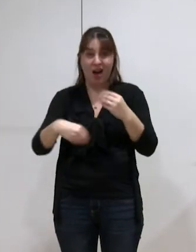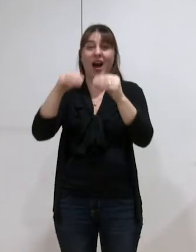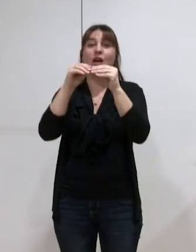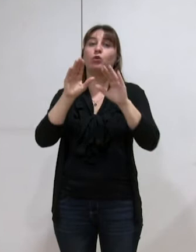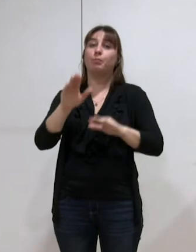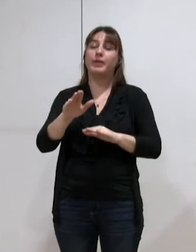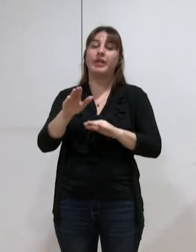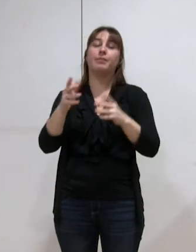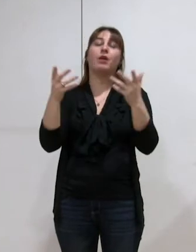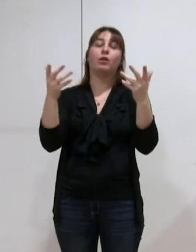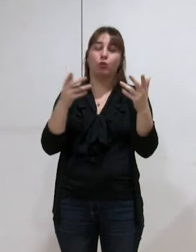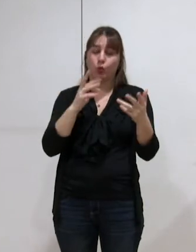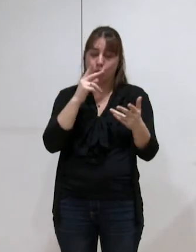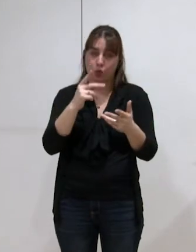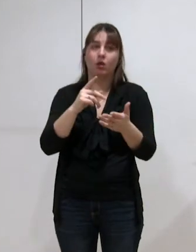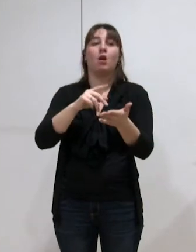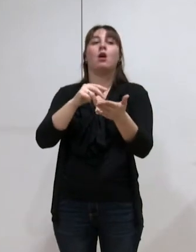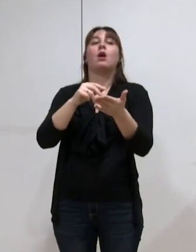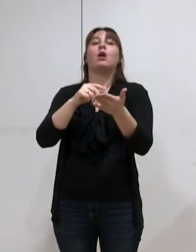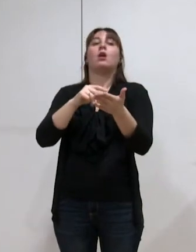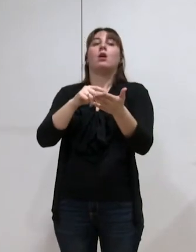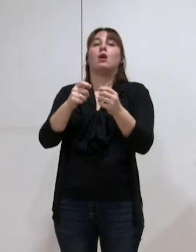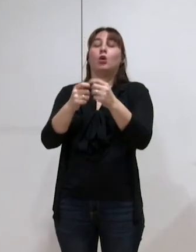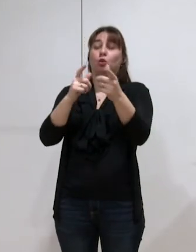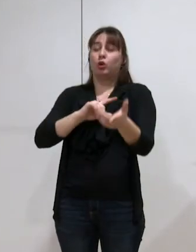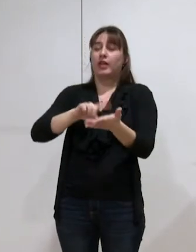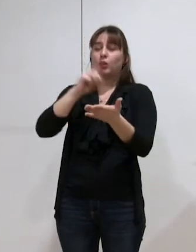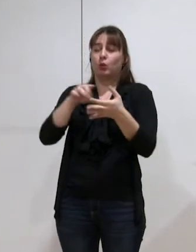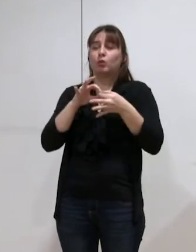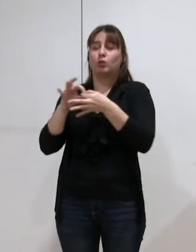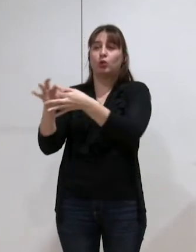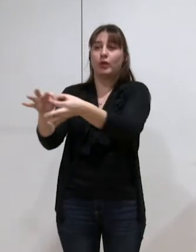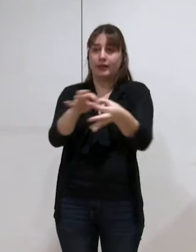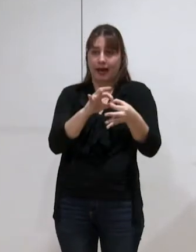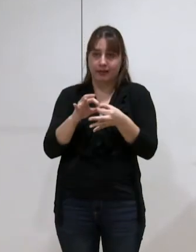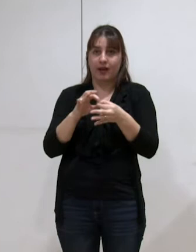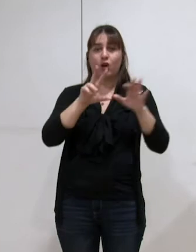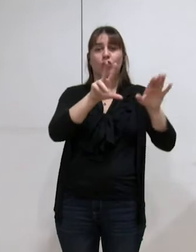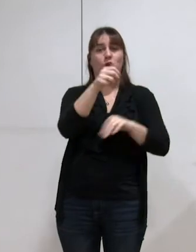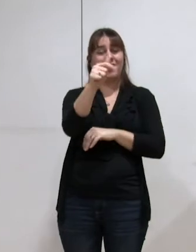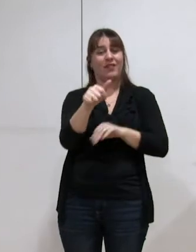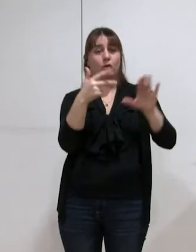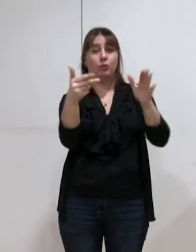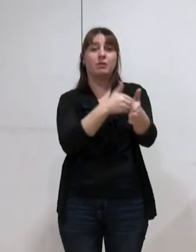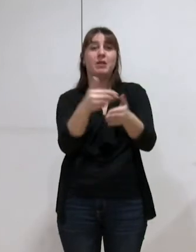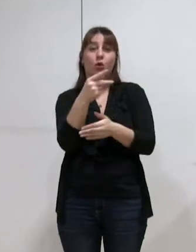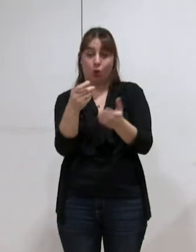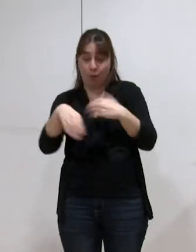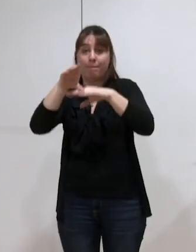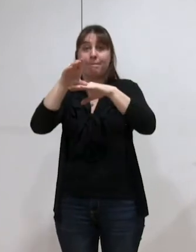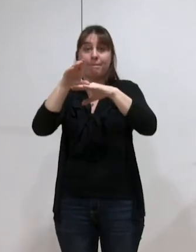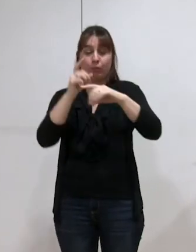dotation de solidarité communautaire à cette estimation de 31,8 millions d'euros